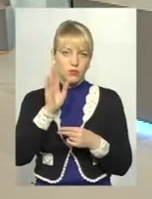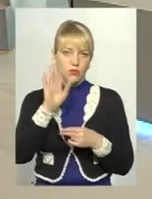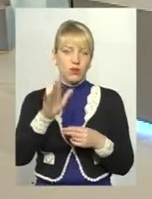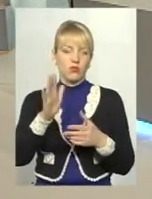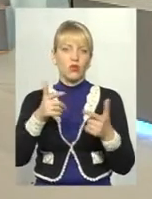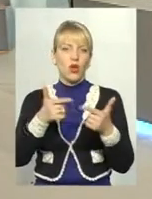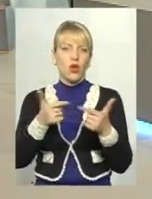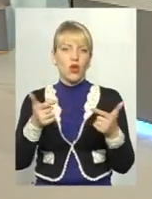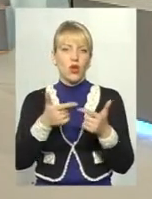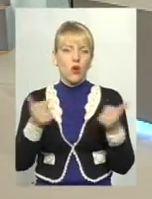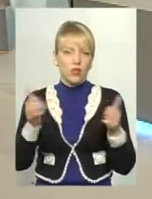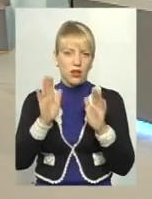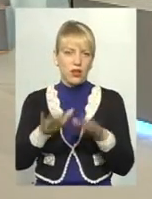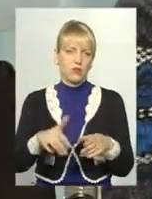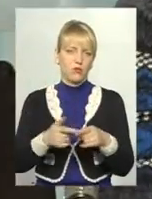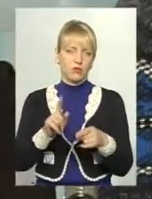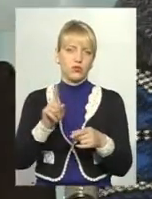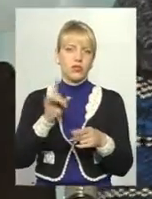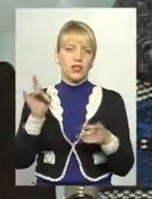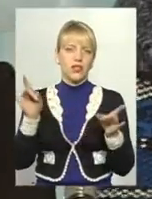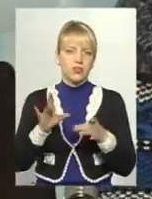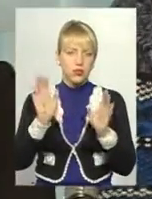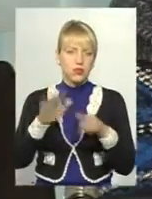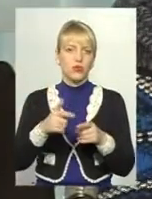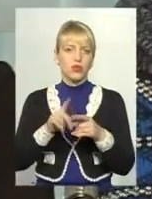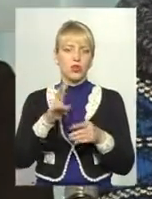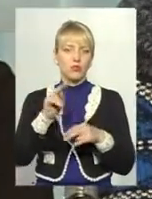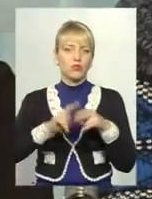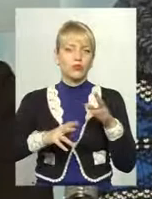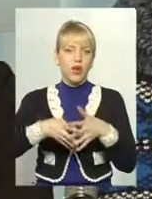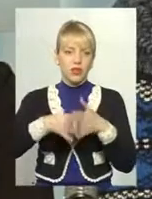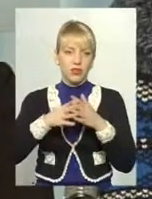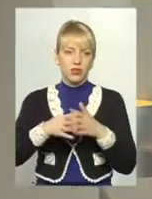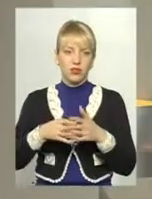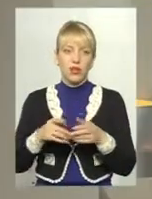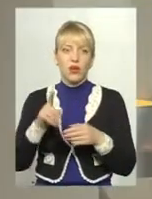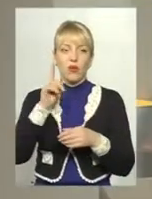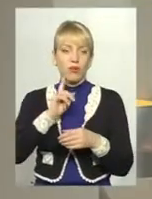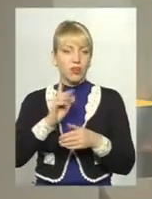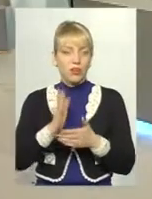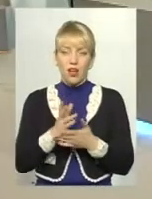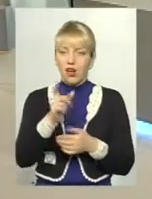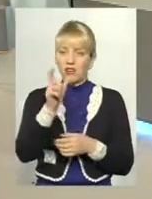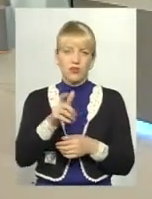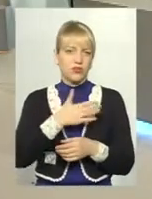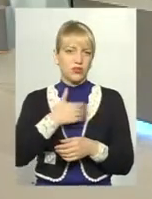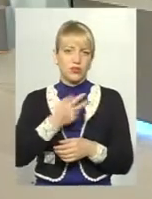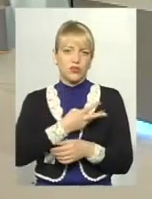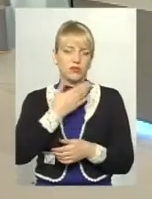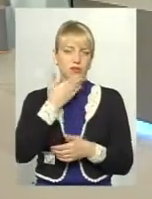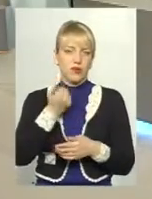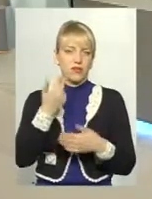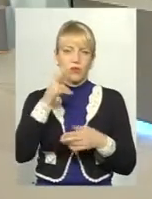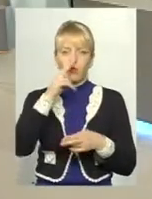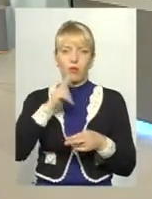укладіть правильно, оце другий спосіб, то бачите, ще є один, так поки вони ще є, бо це вже не хоче, от, направду, він вже за два роки відпало, от це